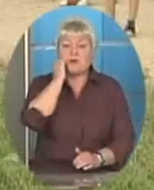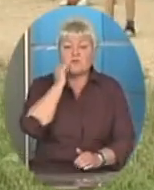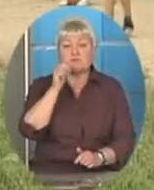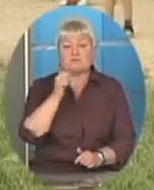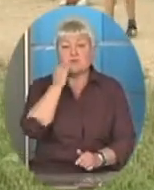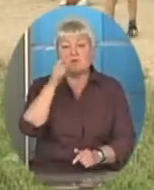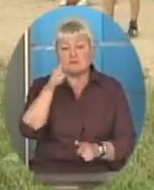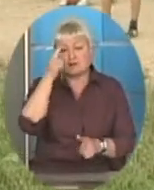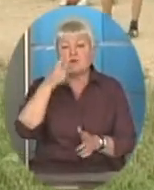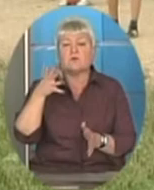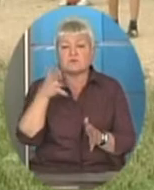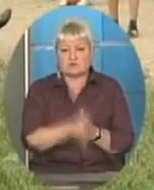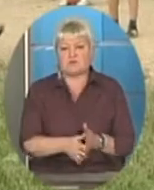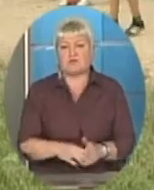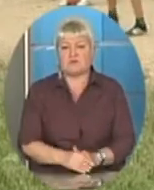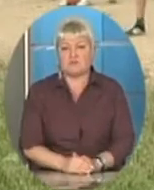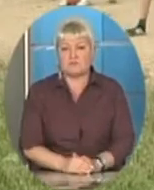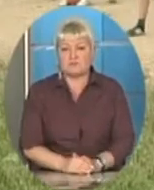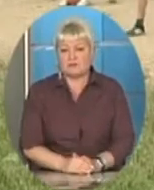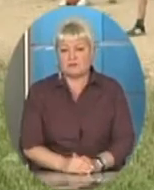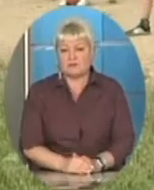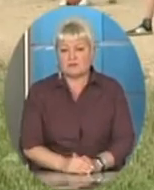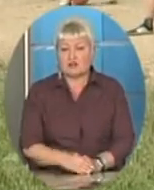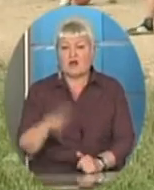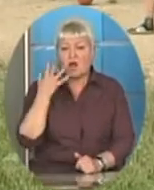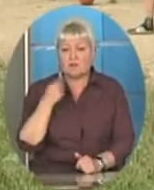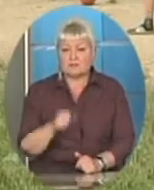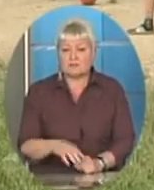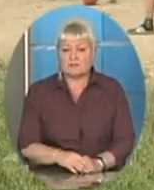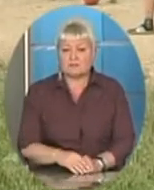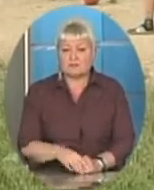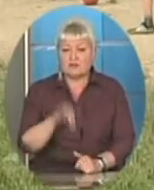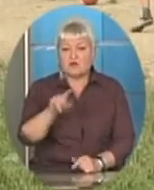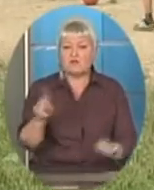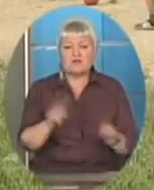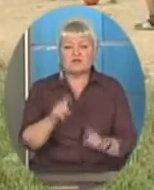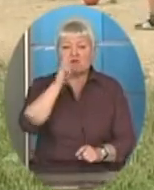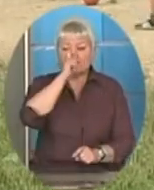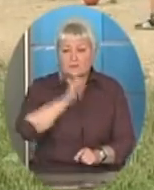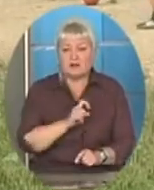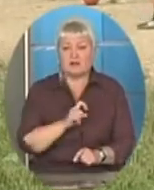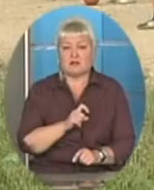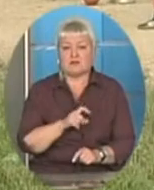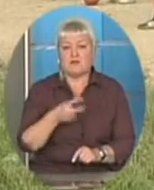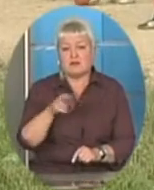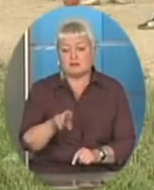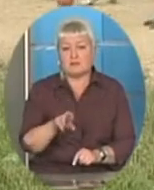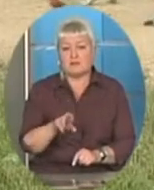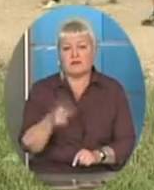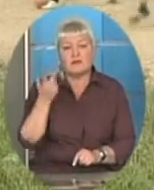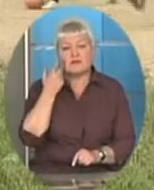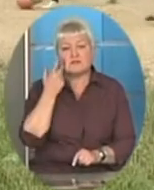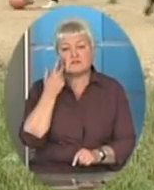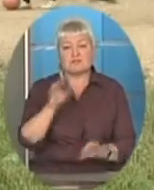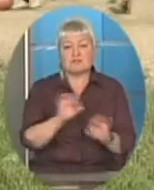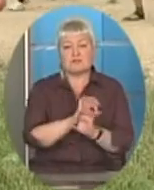розуміє, вона мене любить дуже. І коли в мене щось не в гаразди, то я завжди